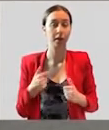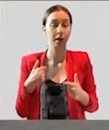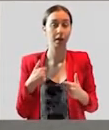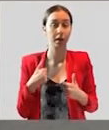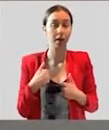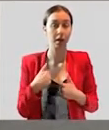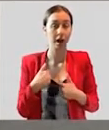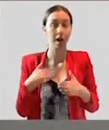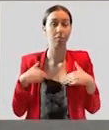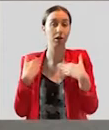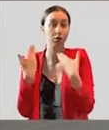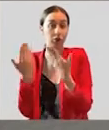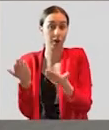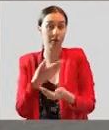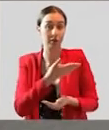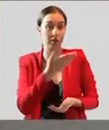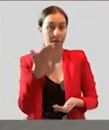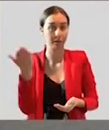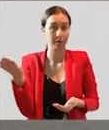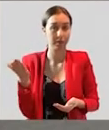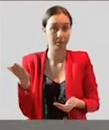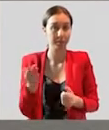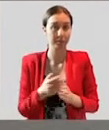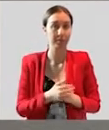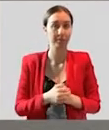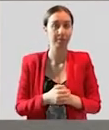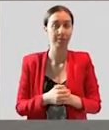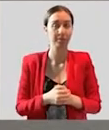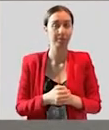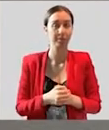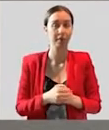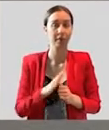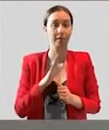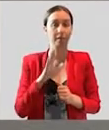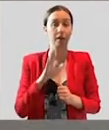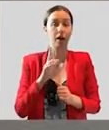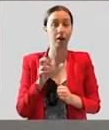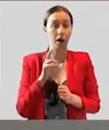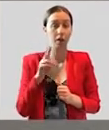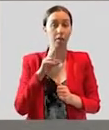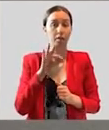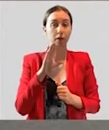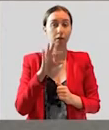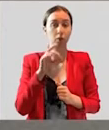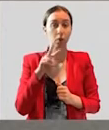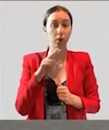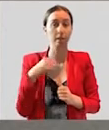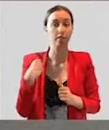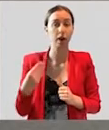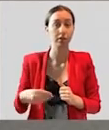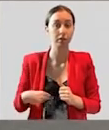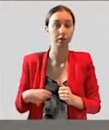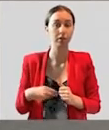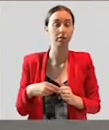обращусь к вам в качестве посла Франции по